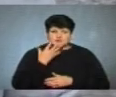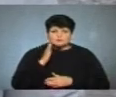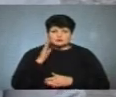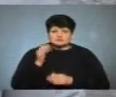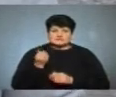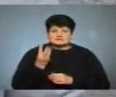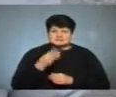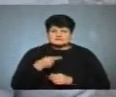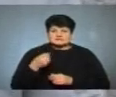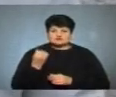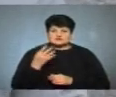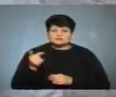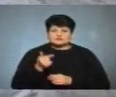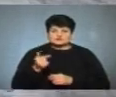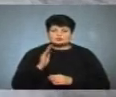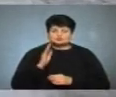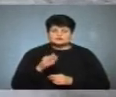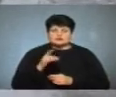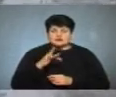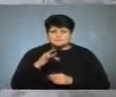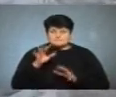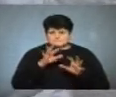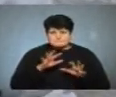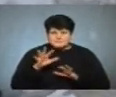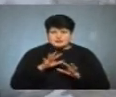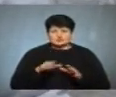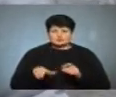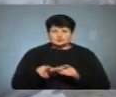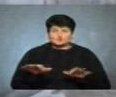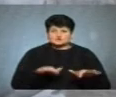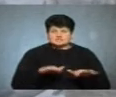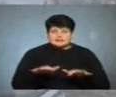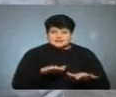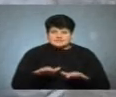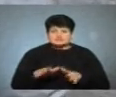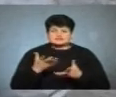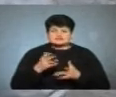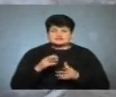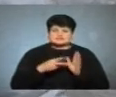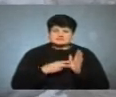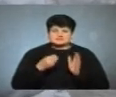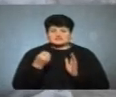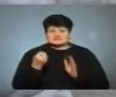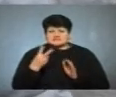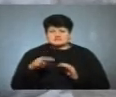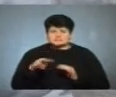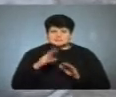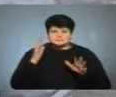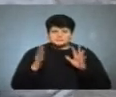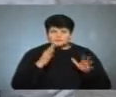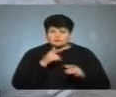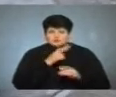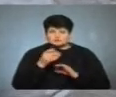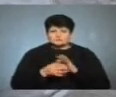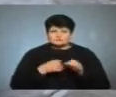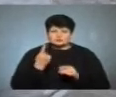13-14 грудня. Буде хмарно, часом дощ, на дорогах ожеледиться. Вітер південно-східний 7-12 метрів за секунду. Температура впродовж доби